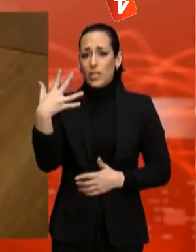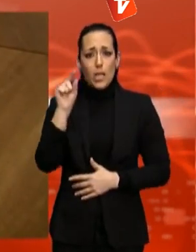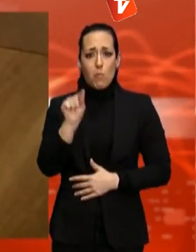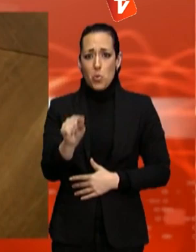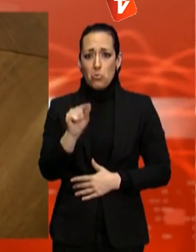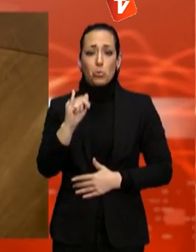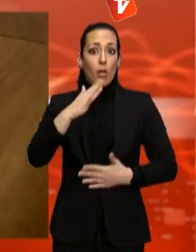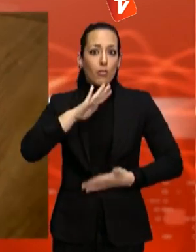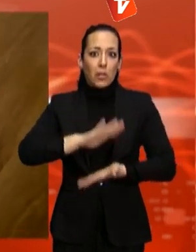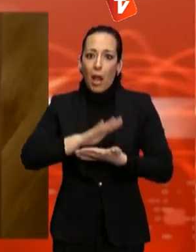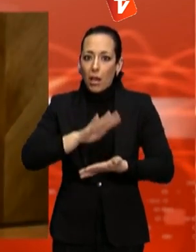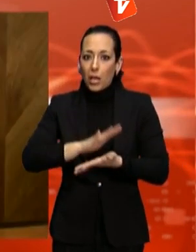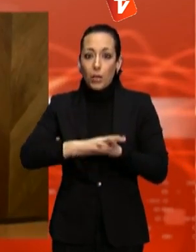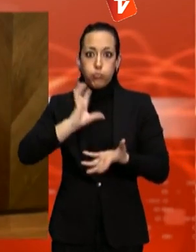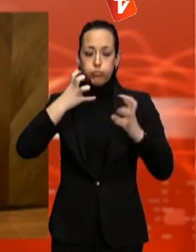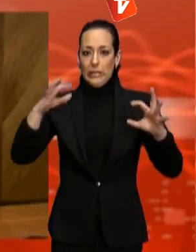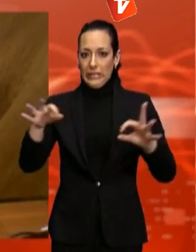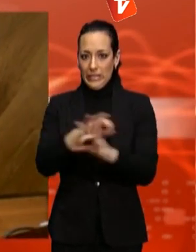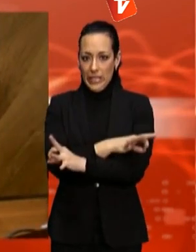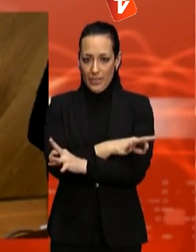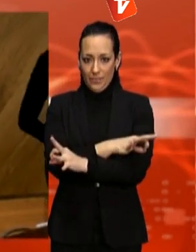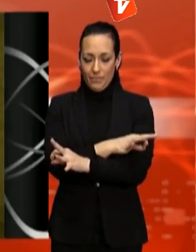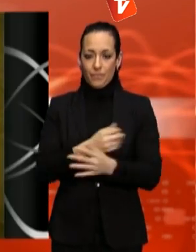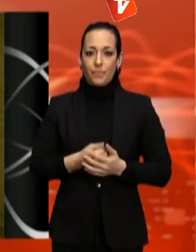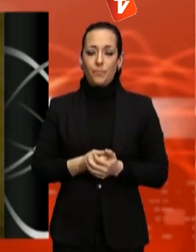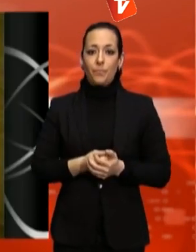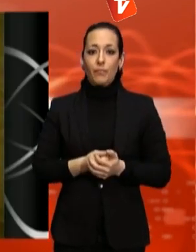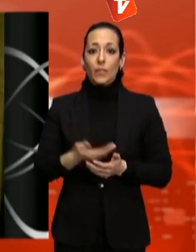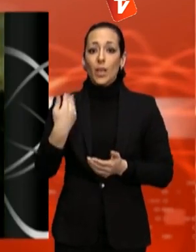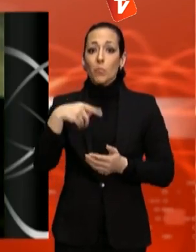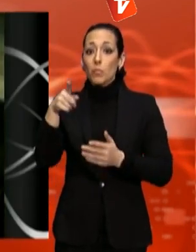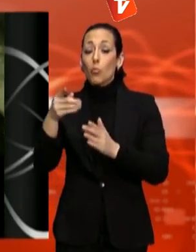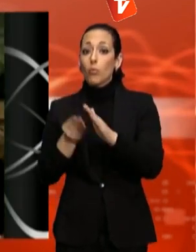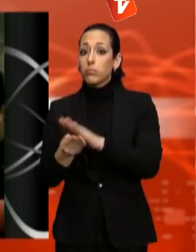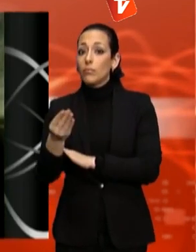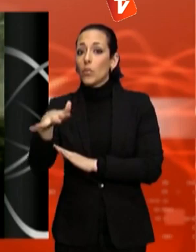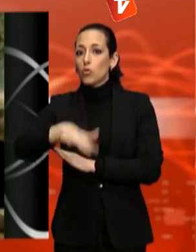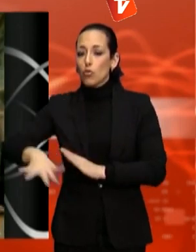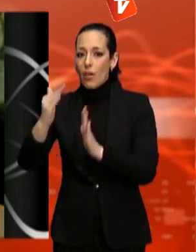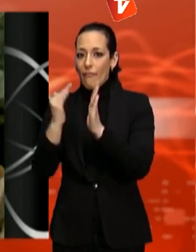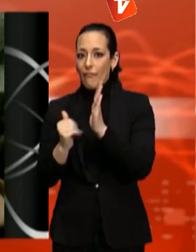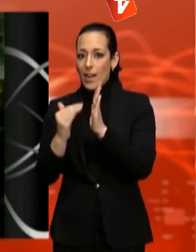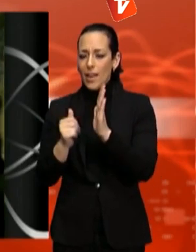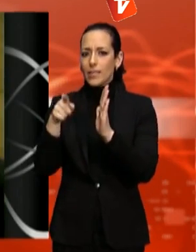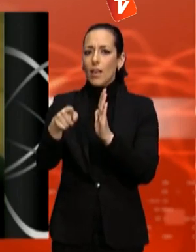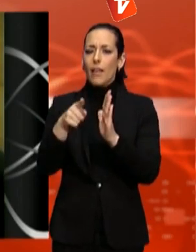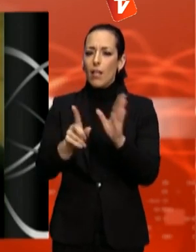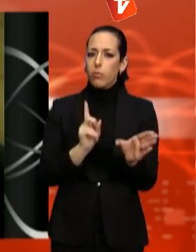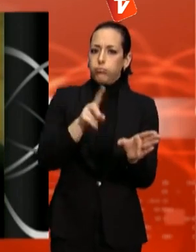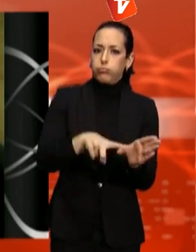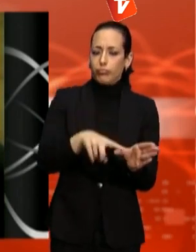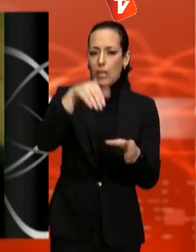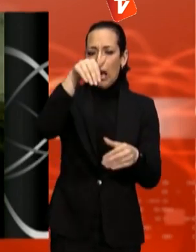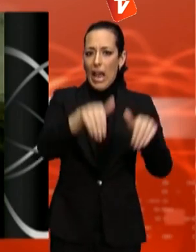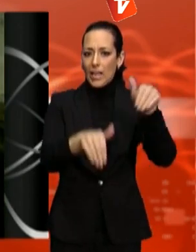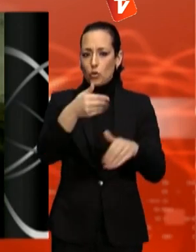tranquil i gens crispat, a diferència dels últims amb la seva absència. D'origen valencià, Manuel Bustos va accedir a l'alcaldia de la ciutat en les eleccions de